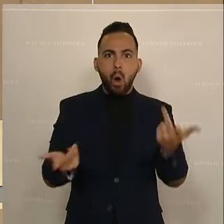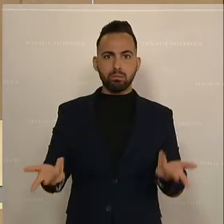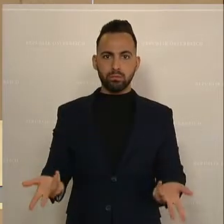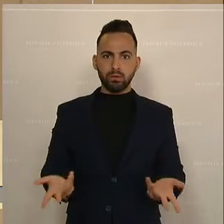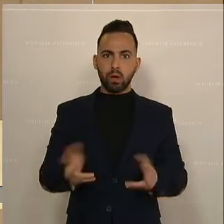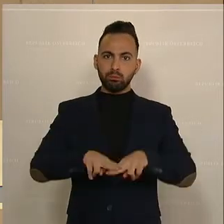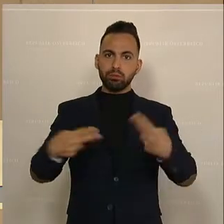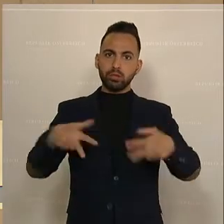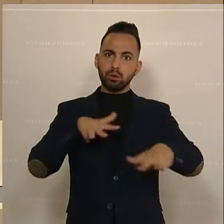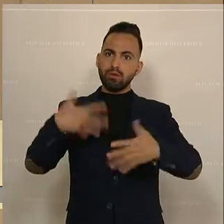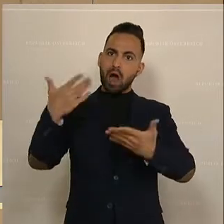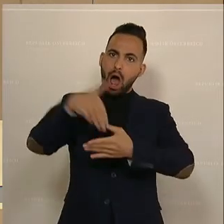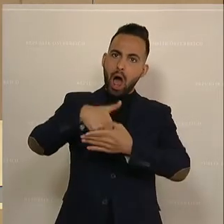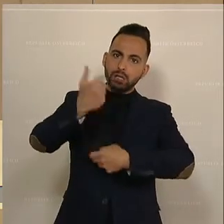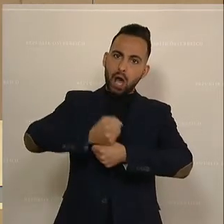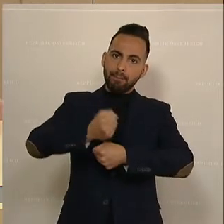überhaupt noch?